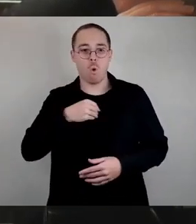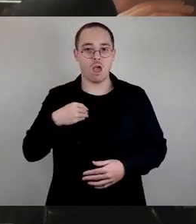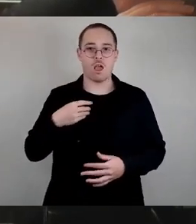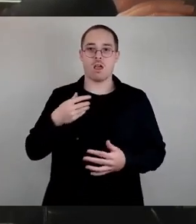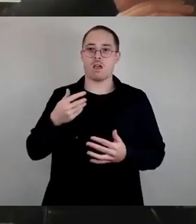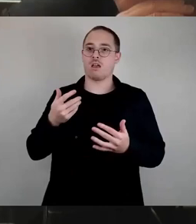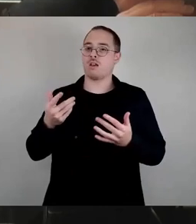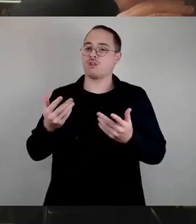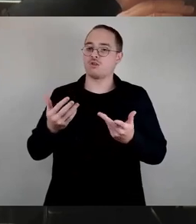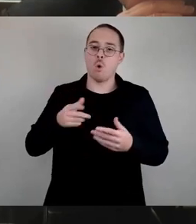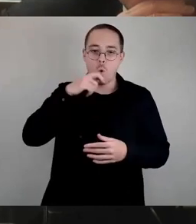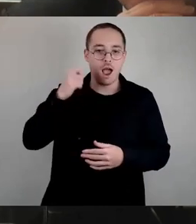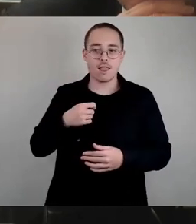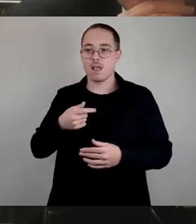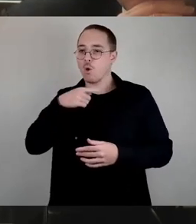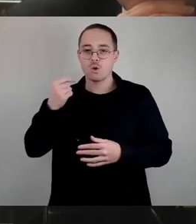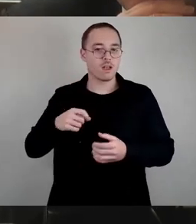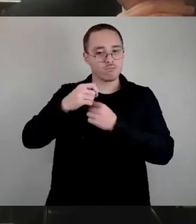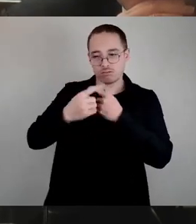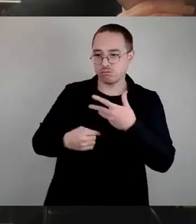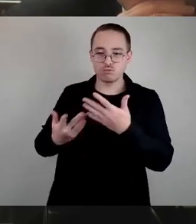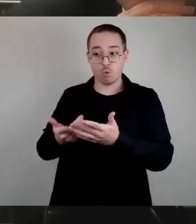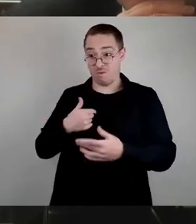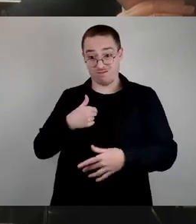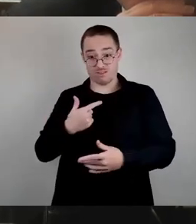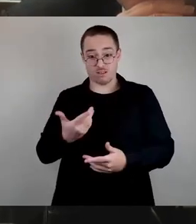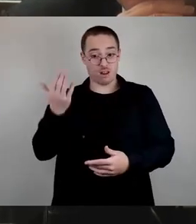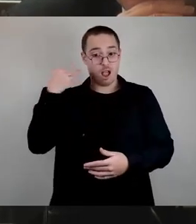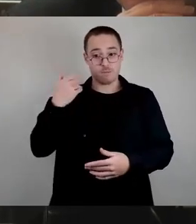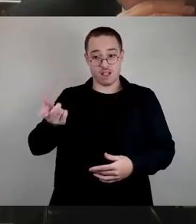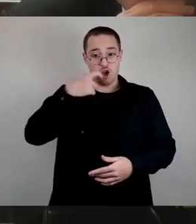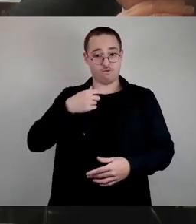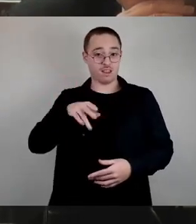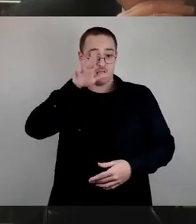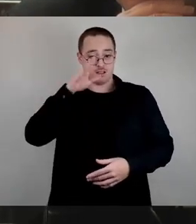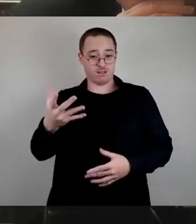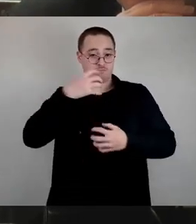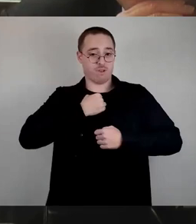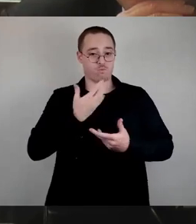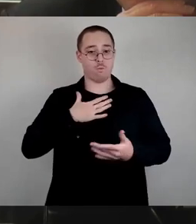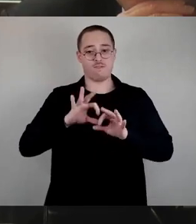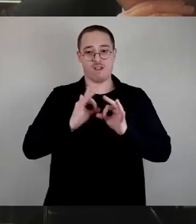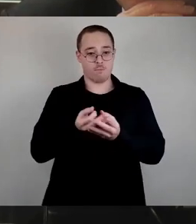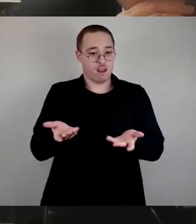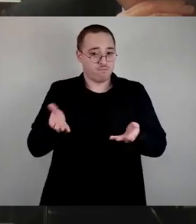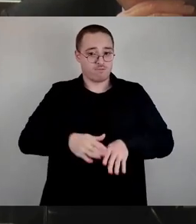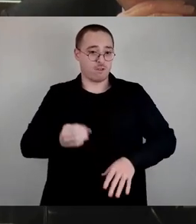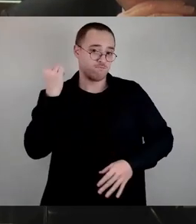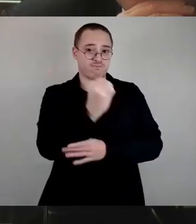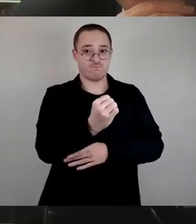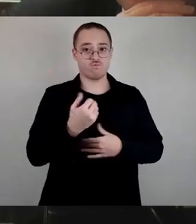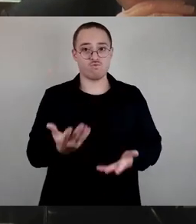an die Nazis verloren hat, ich würde mich mit Ekel von Herrn Lichty abwenden. Dass so etwas in diesem Stadtrat passieren kann und noch nicht einmal